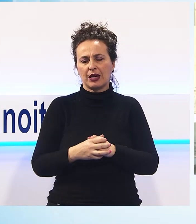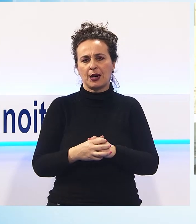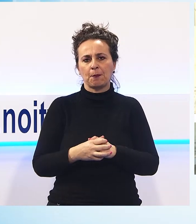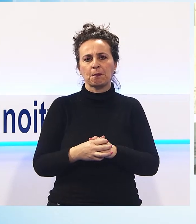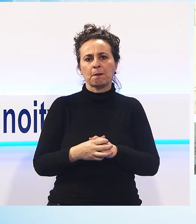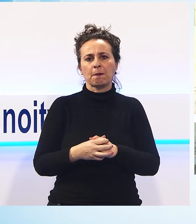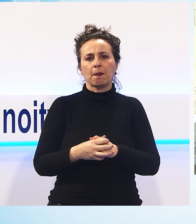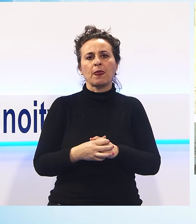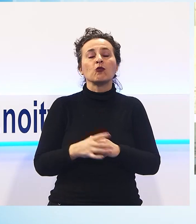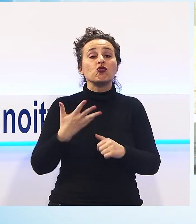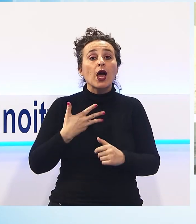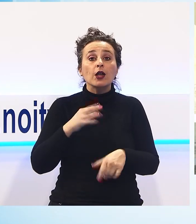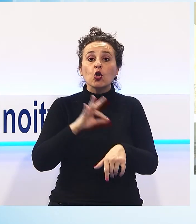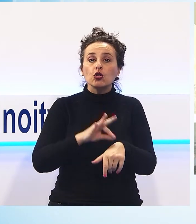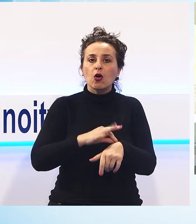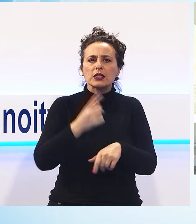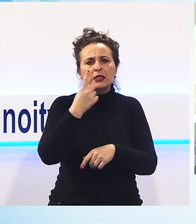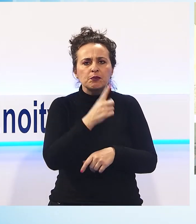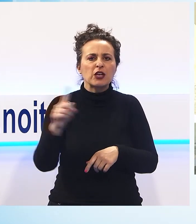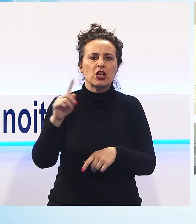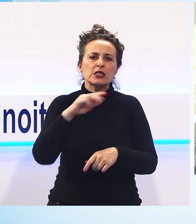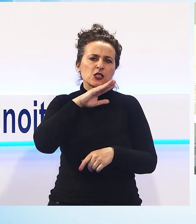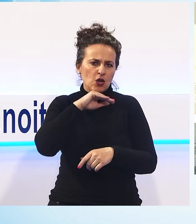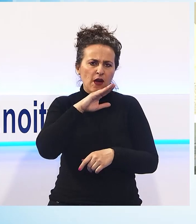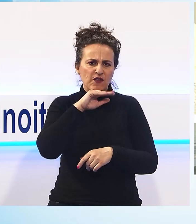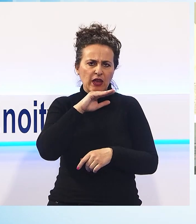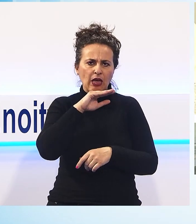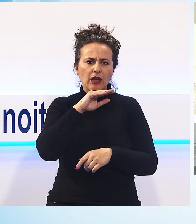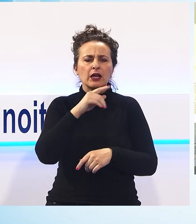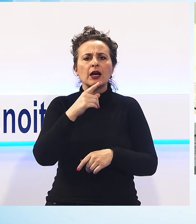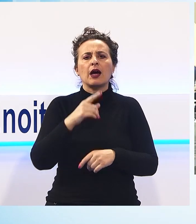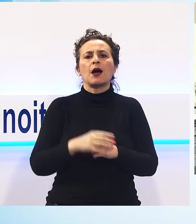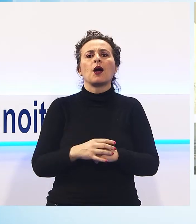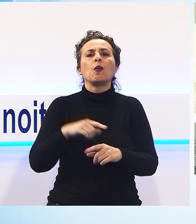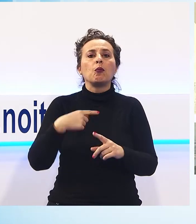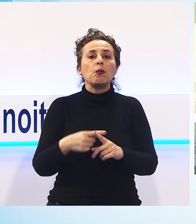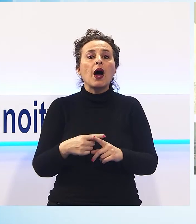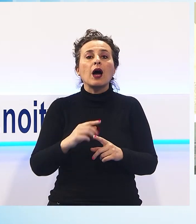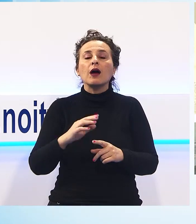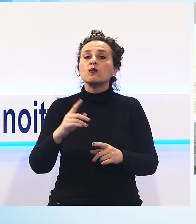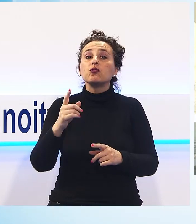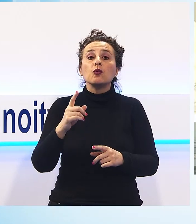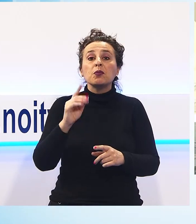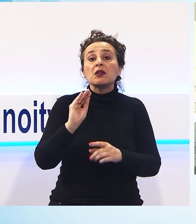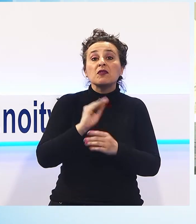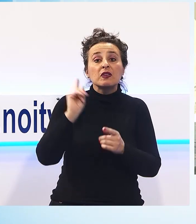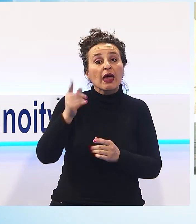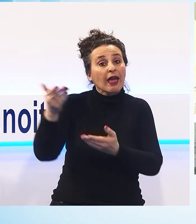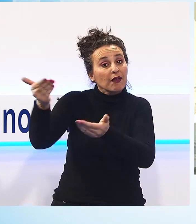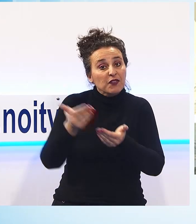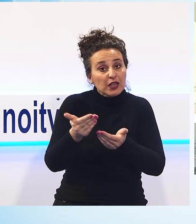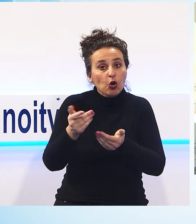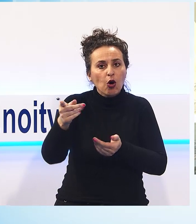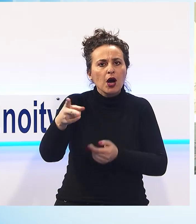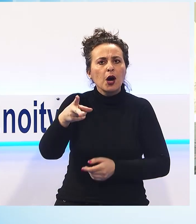geriatri veramente di altissimo, nessuno dice di no, vengono tutti volentieri,